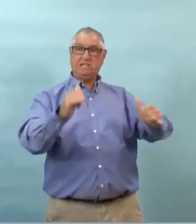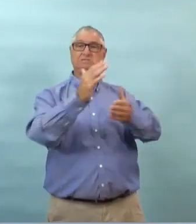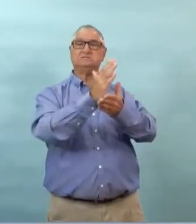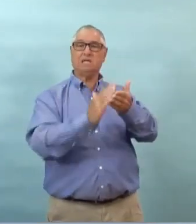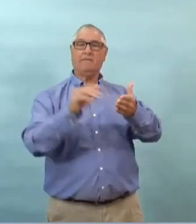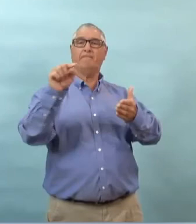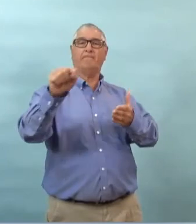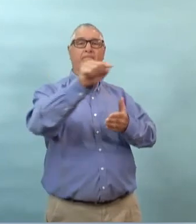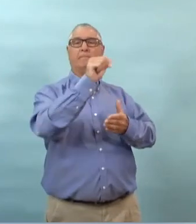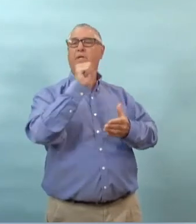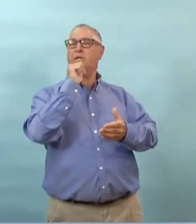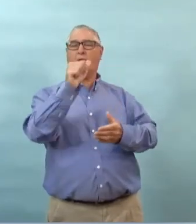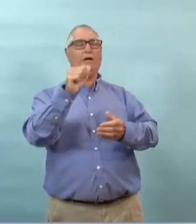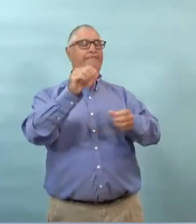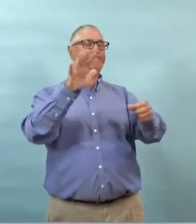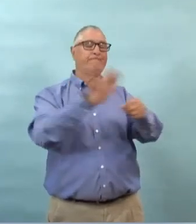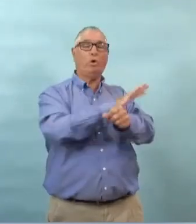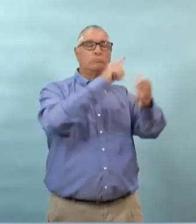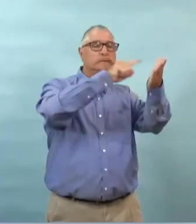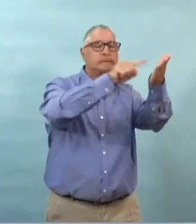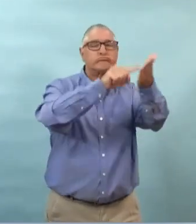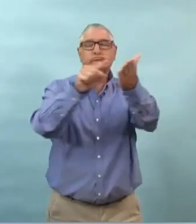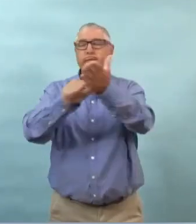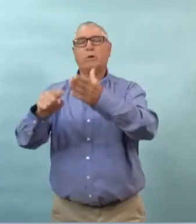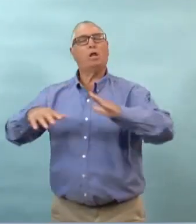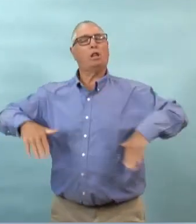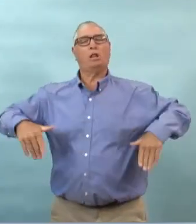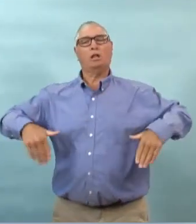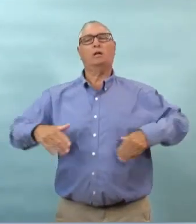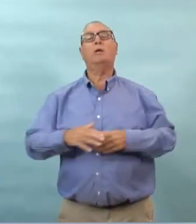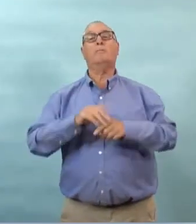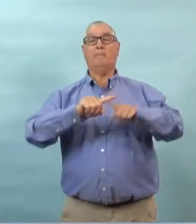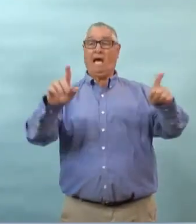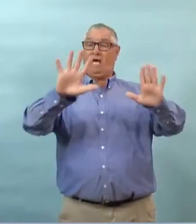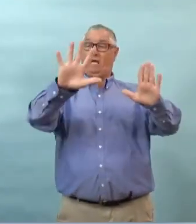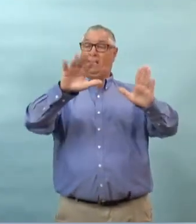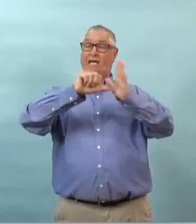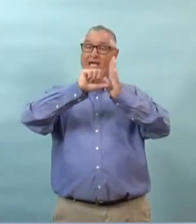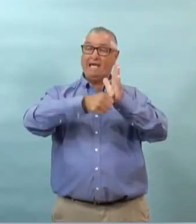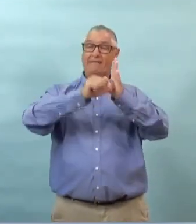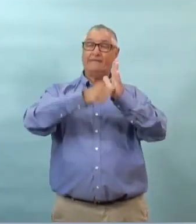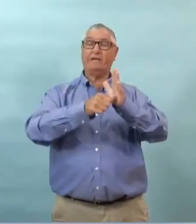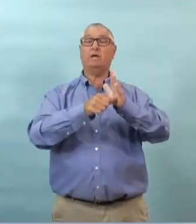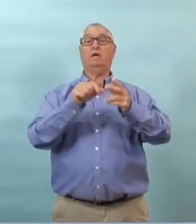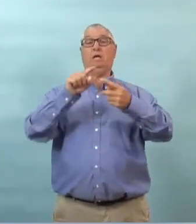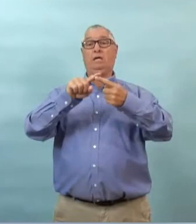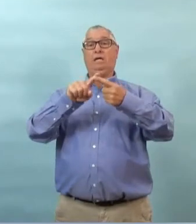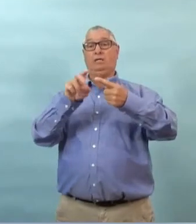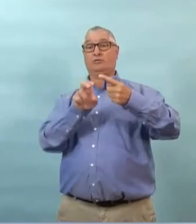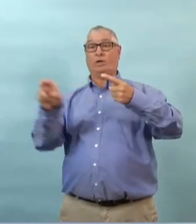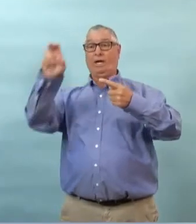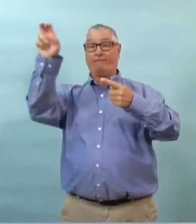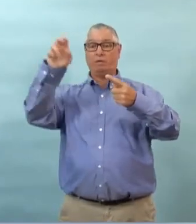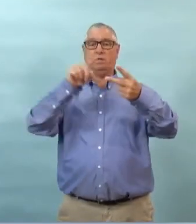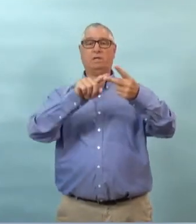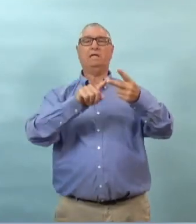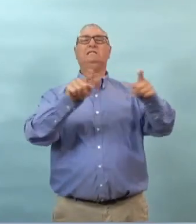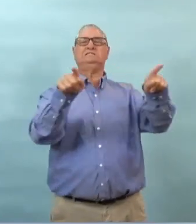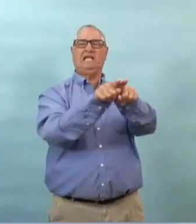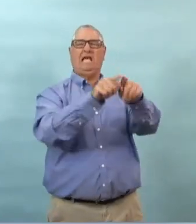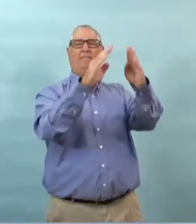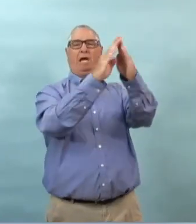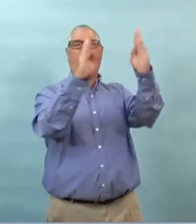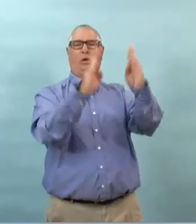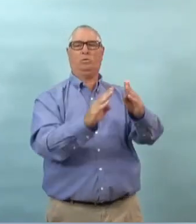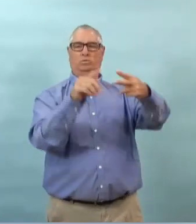suivi mais ce que l'on sait c'est que le nombre de cas ça vient soit de fois et d'éclosions connues ou bien c'est lié à des voyages